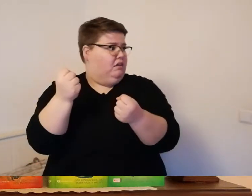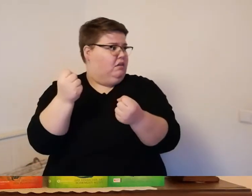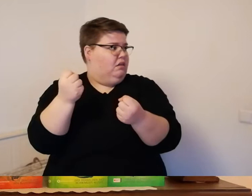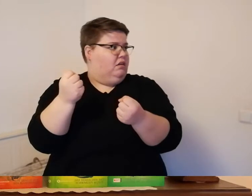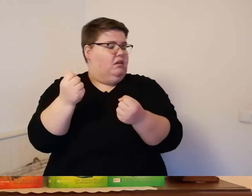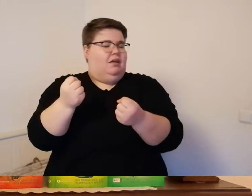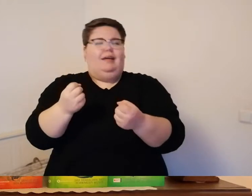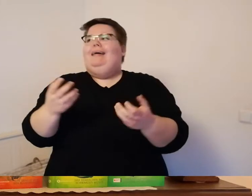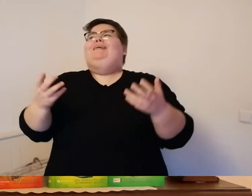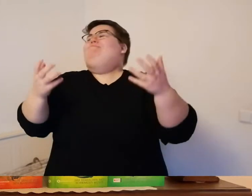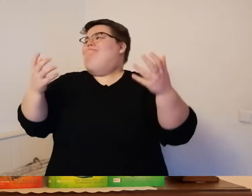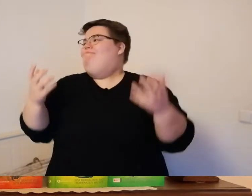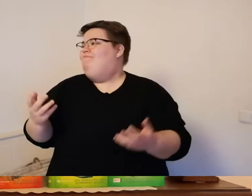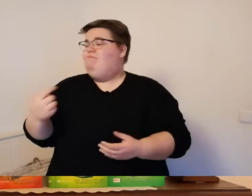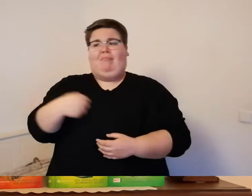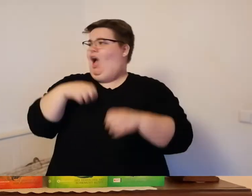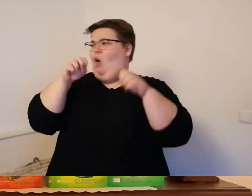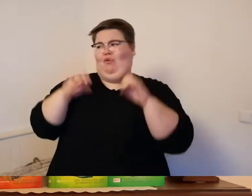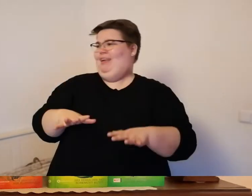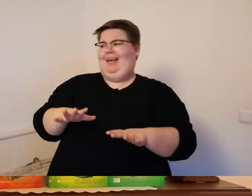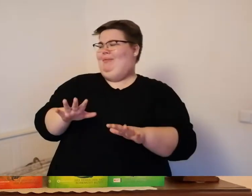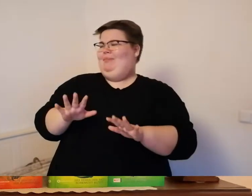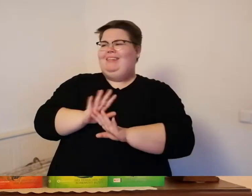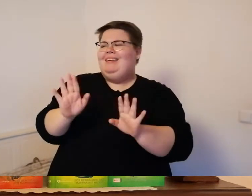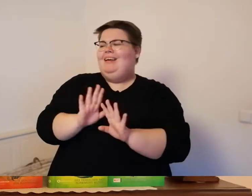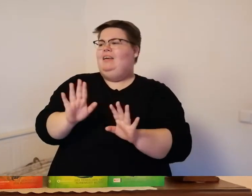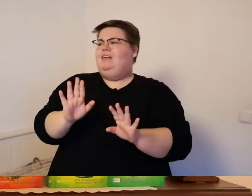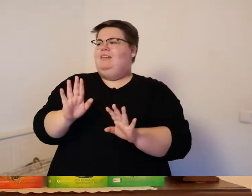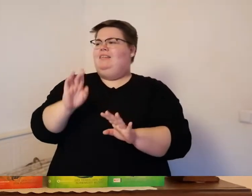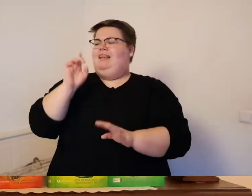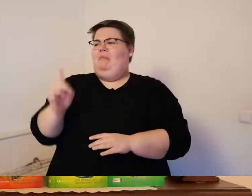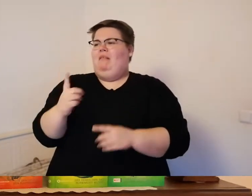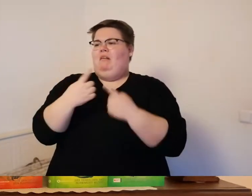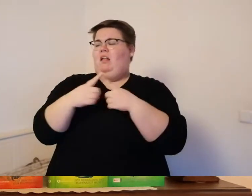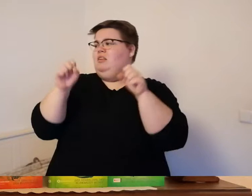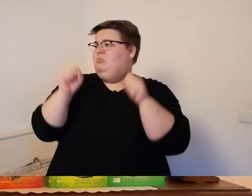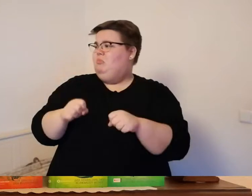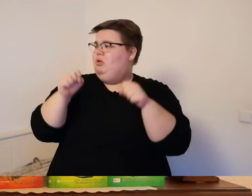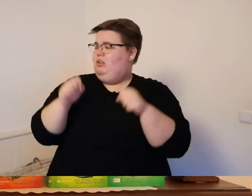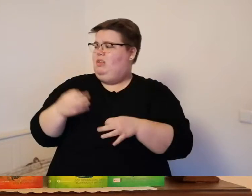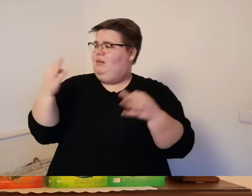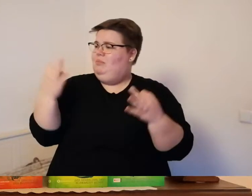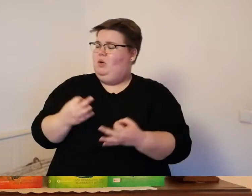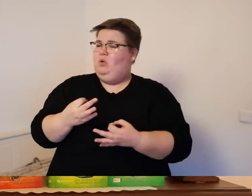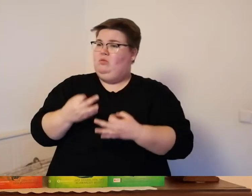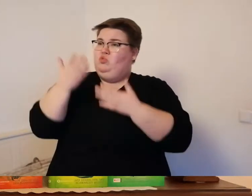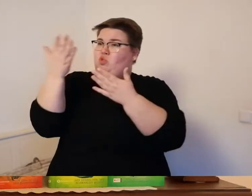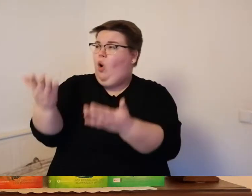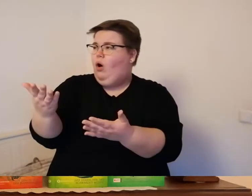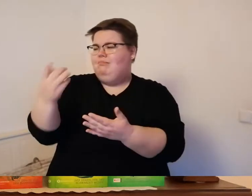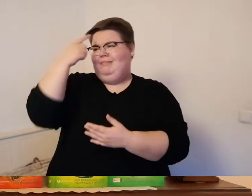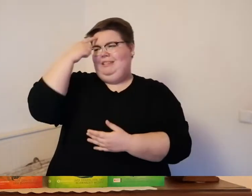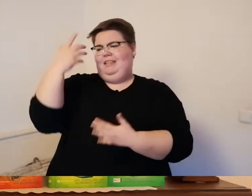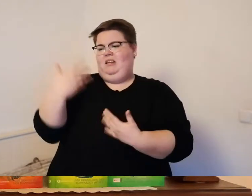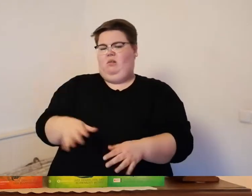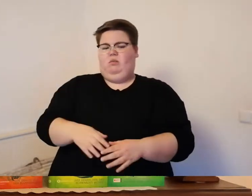dann schüttelte den kopf denkst du ich wir müssen es anders machen so hat es keinen zweck hast du das